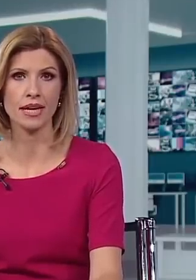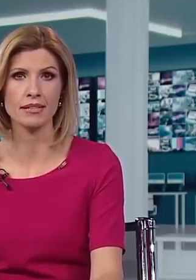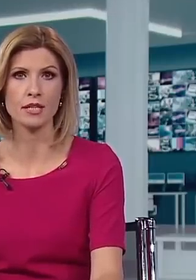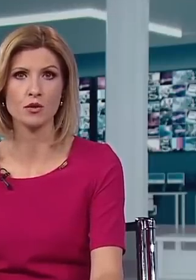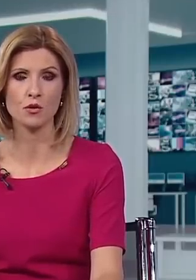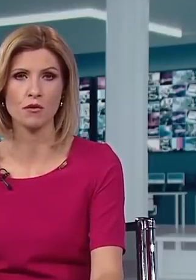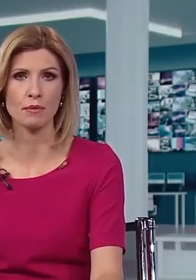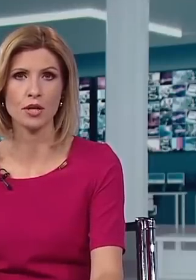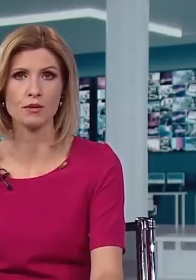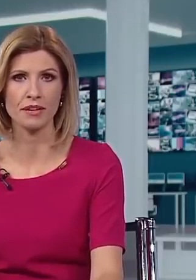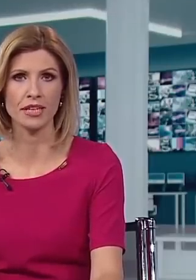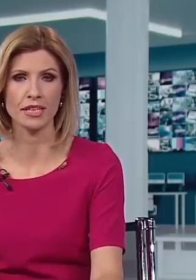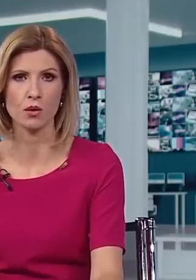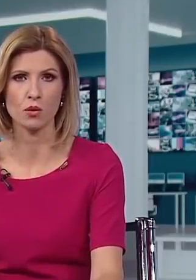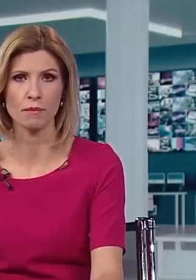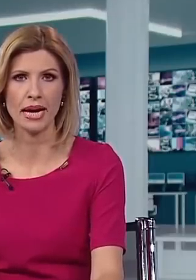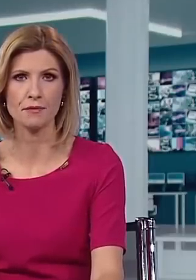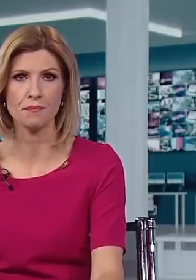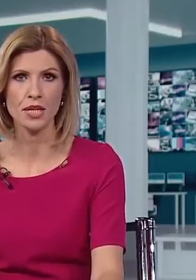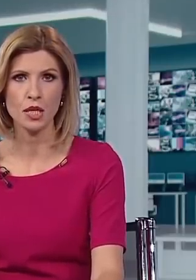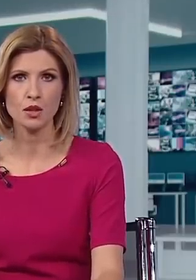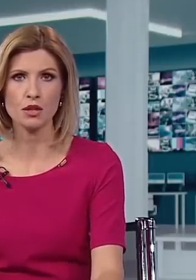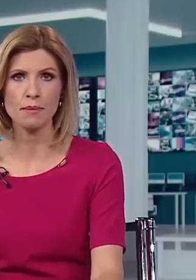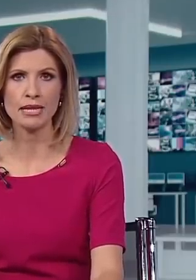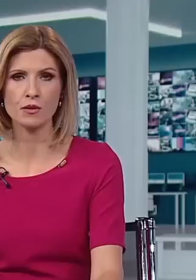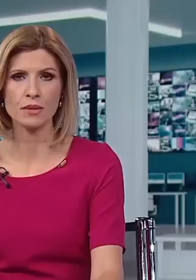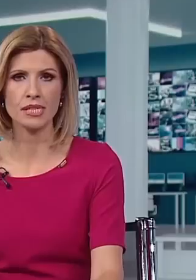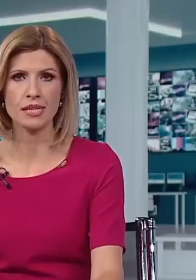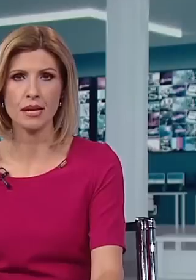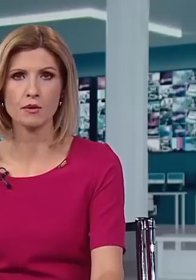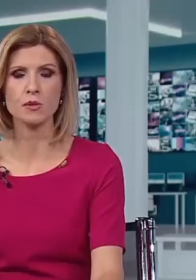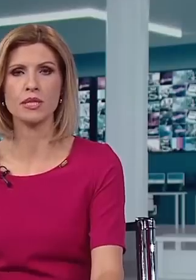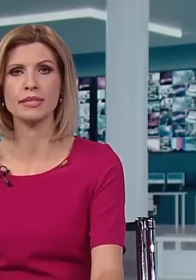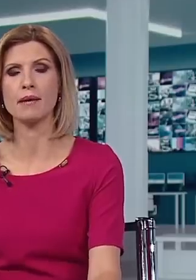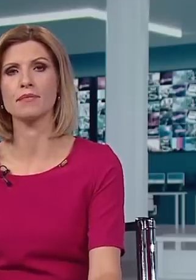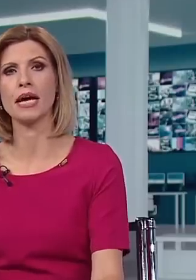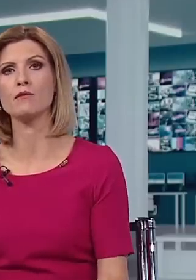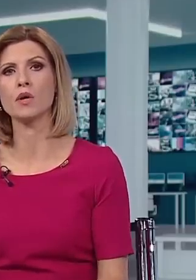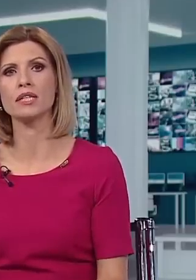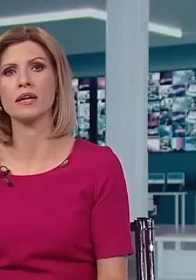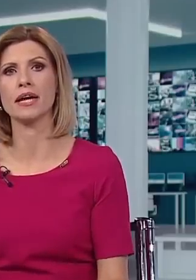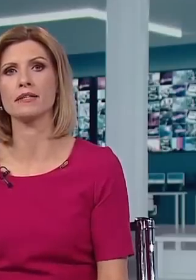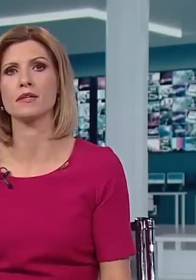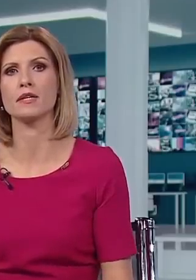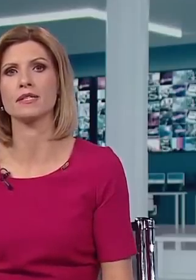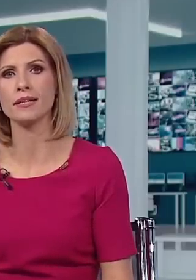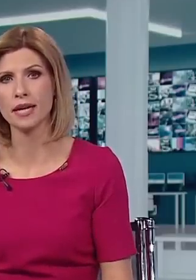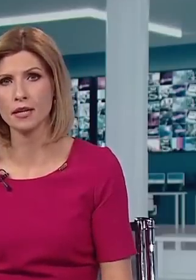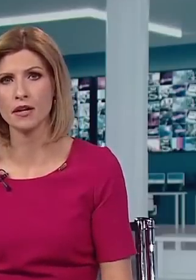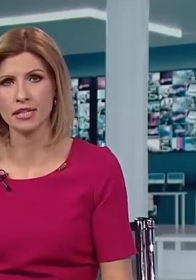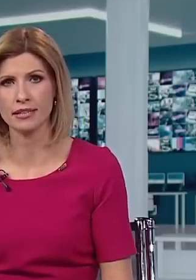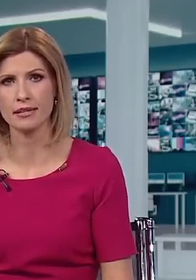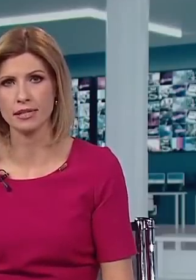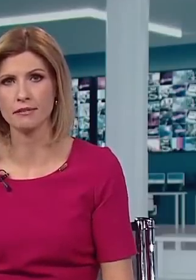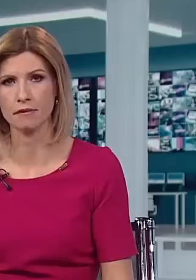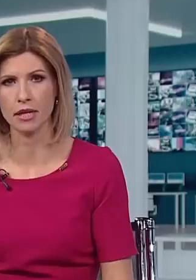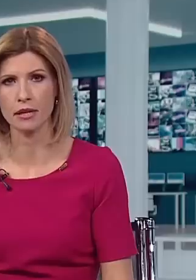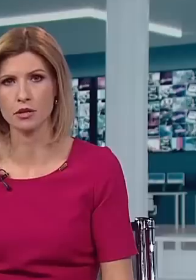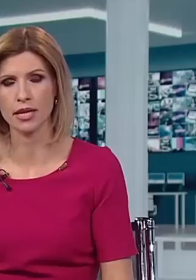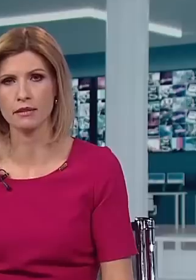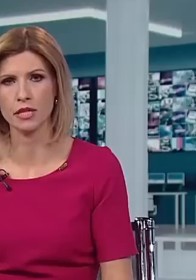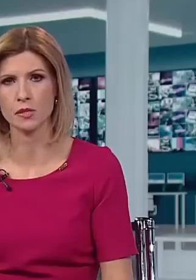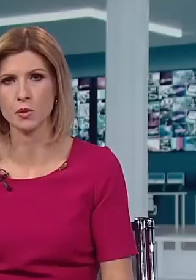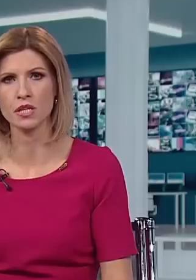rezsicsökkentést továbbra is megvédi a kormány. Nagy Márton miniszter közölte, elfogadtak egy az energiai intenzív